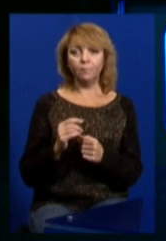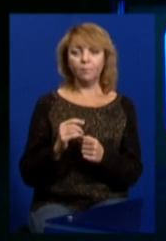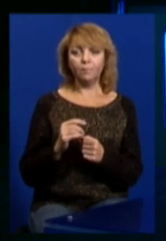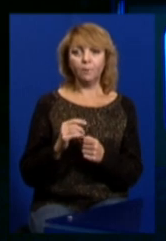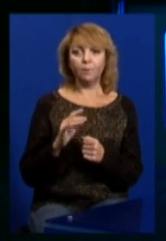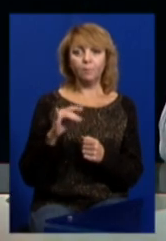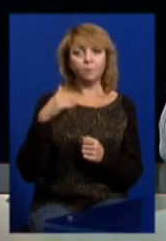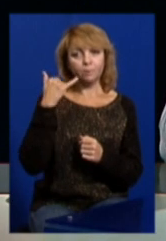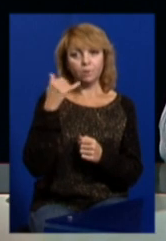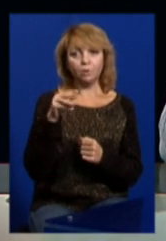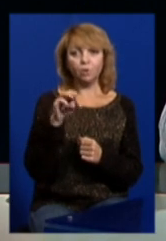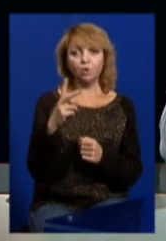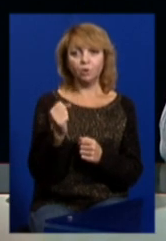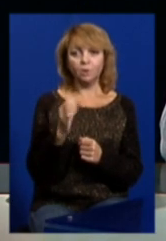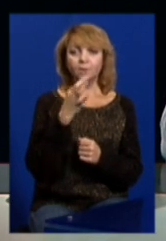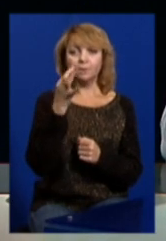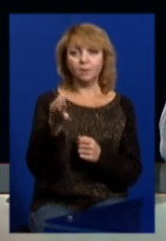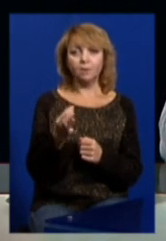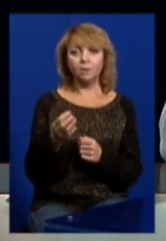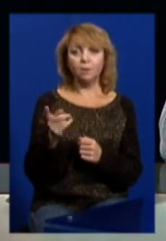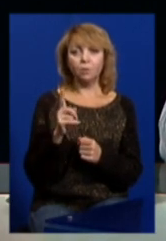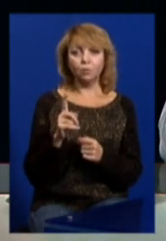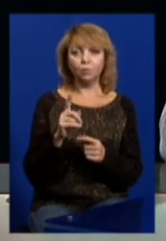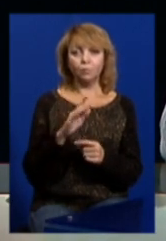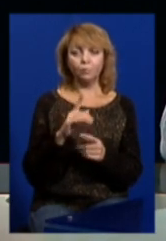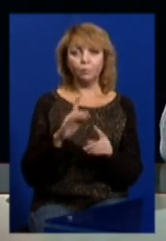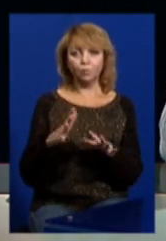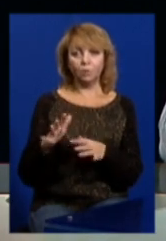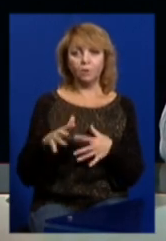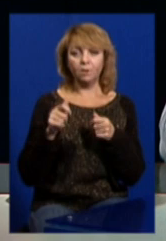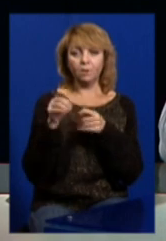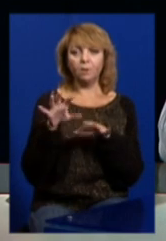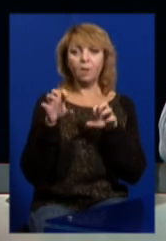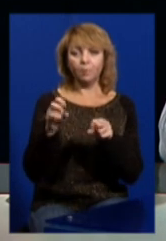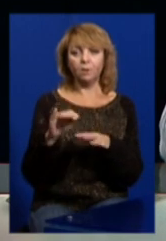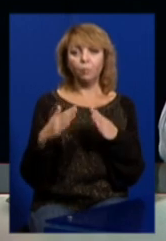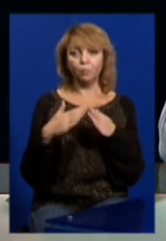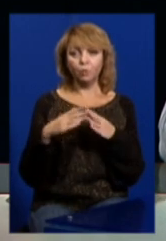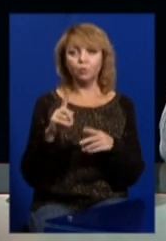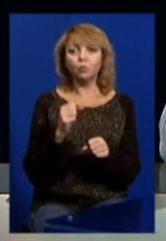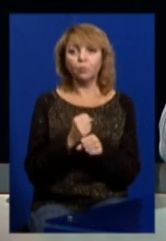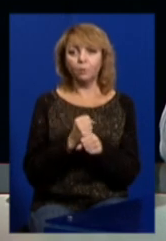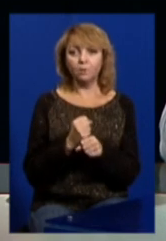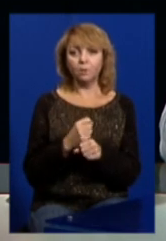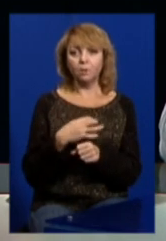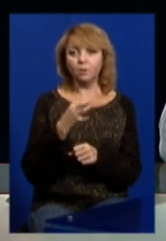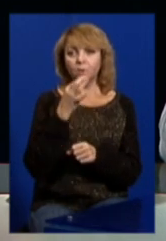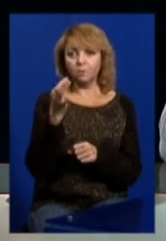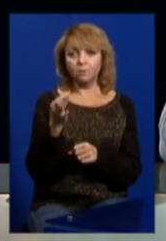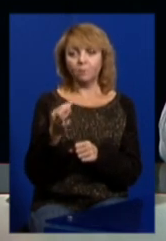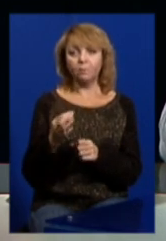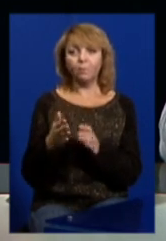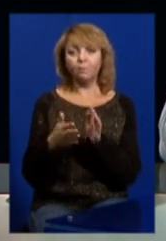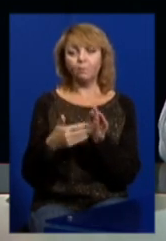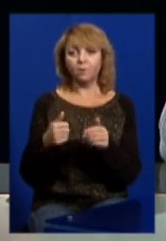подзвонила теща, сказала, що вчиняється напад на будинок, що робити? І сказав, тисни тривожну